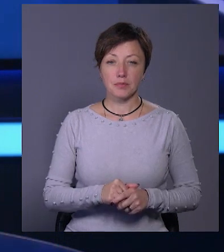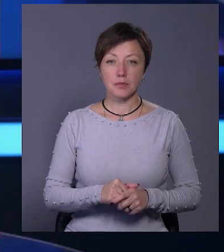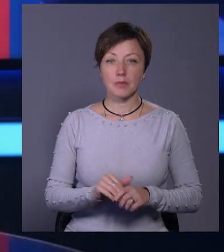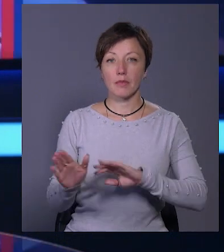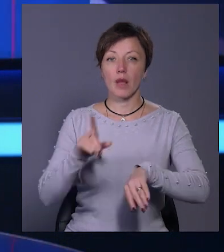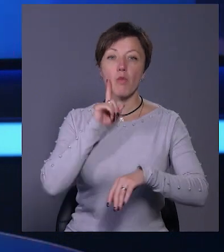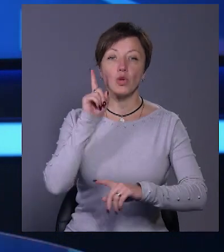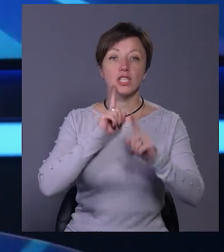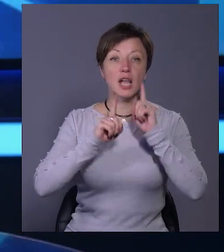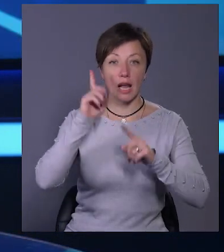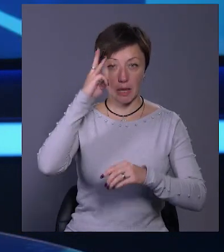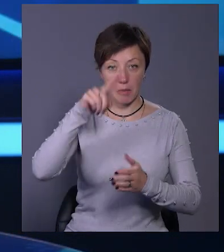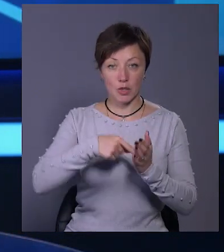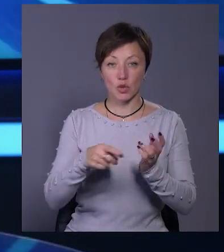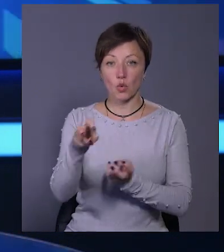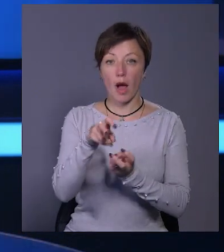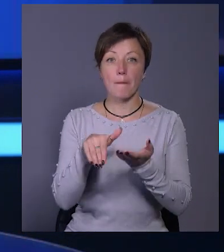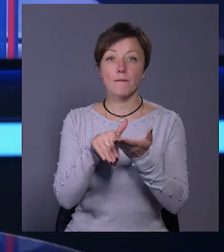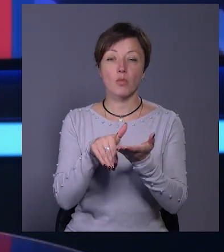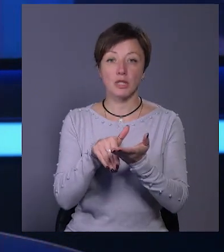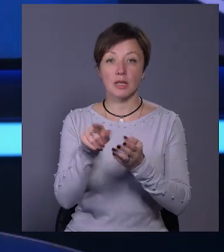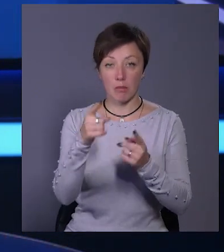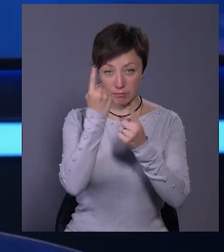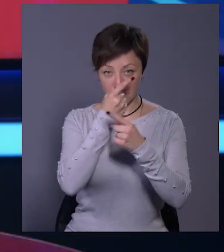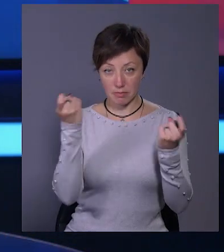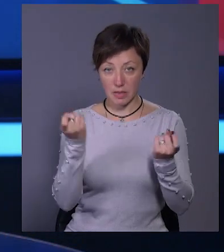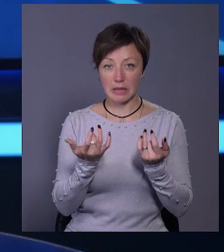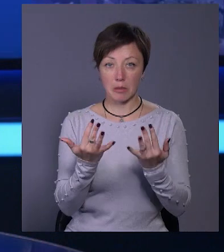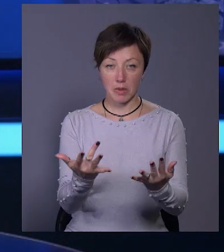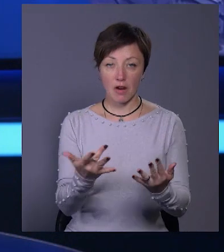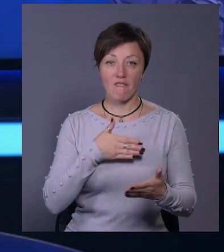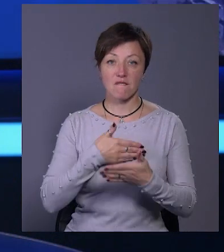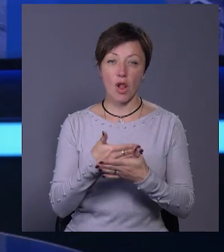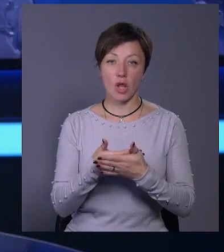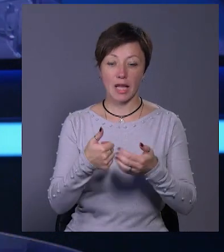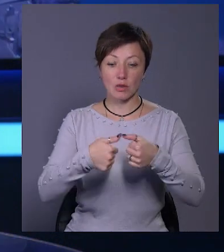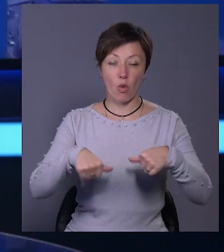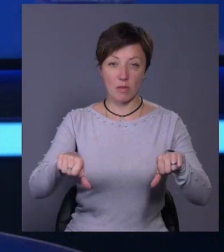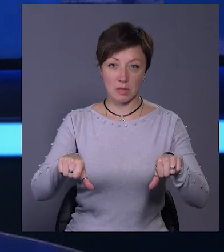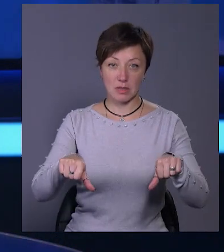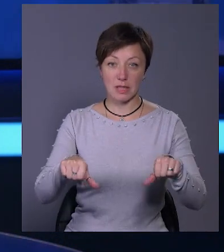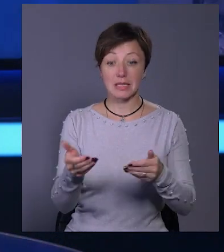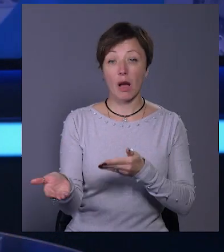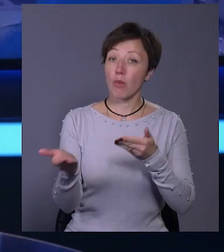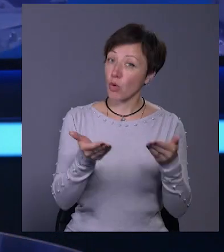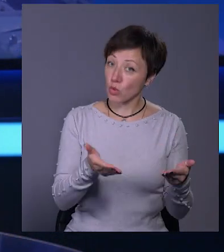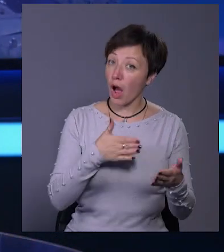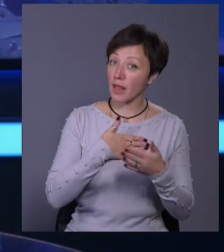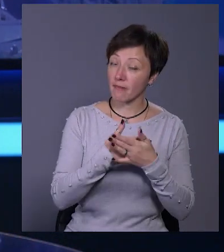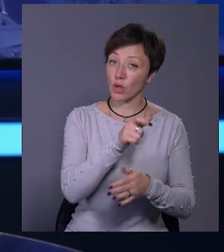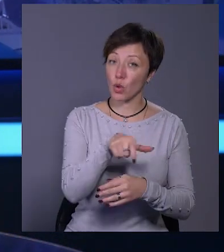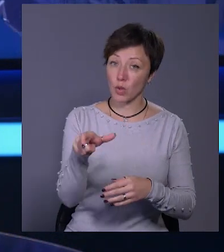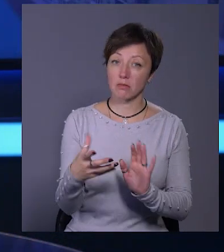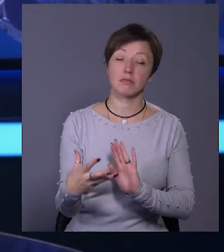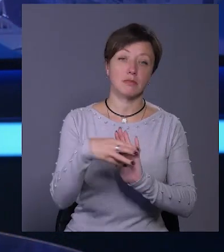Молодіжна Рада Хмельницького шукає помічників. Там оголосили про набір до волонтерської комісії. Запрошують активних людей